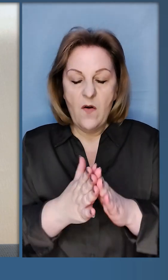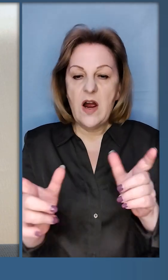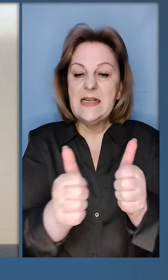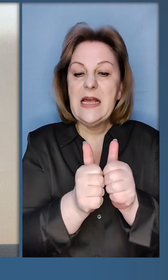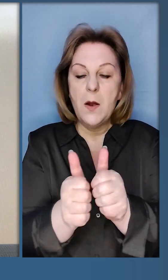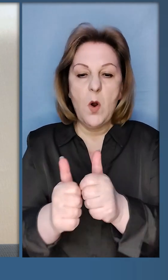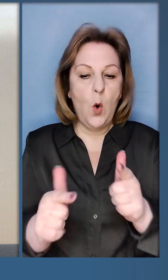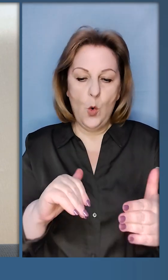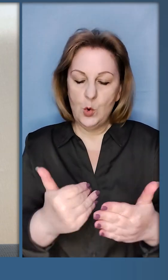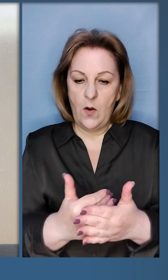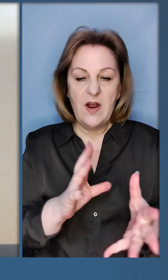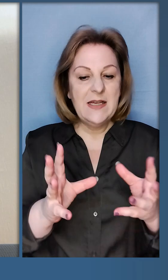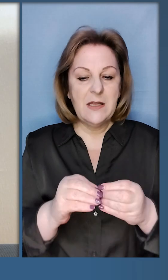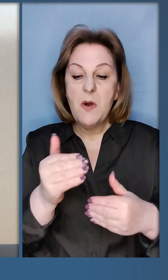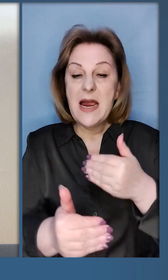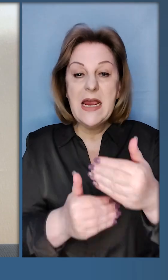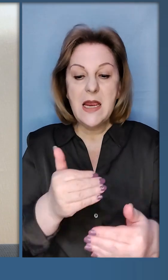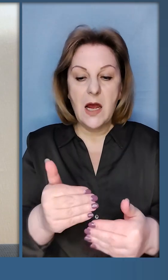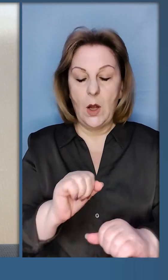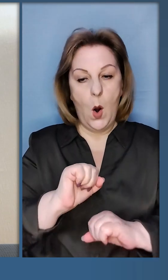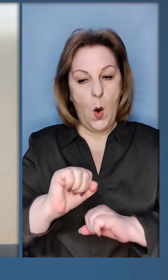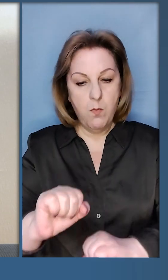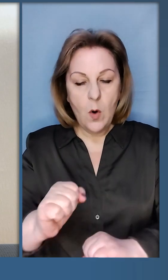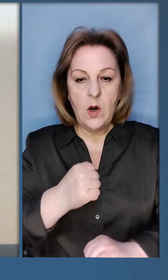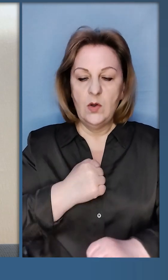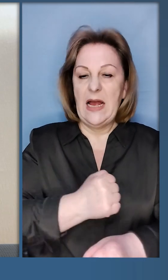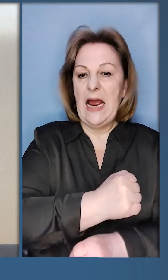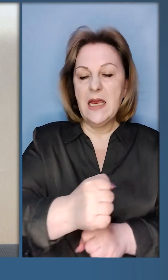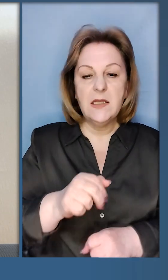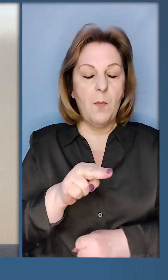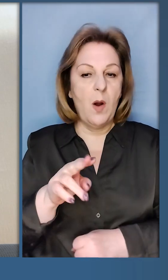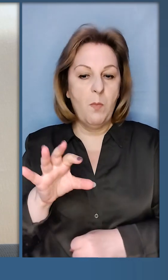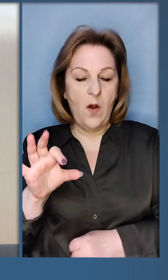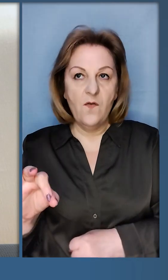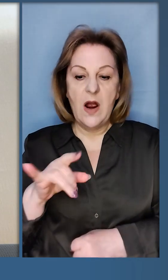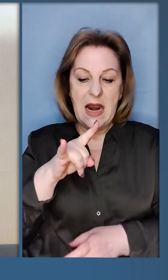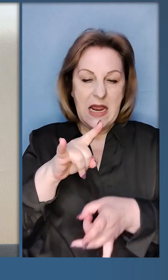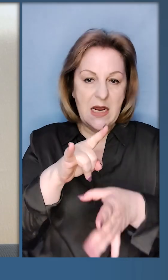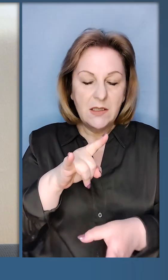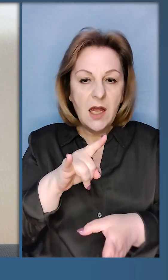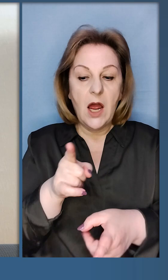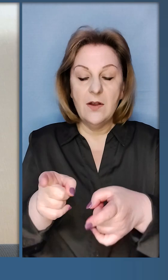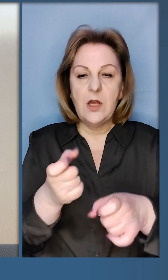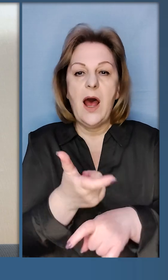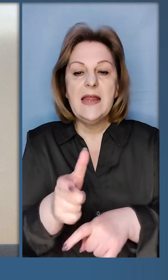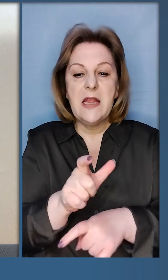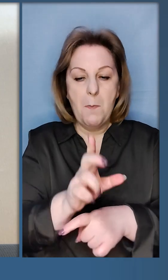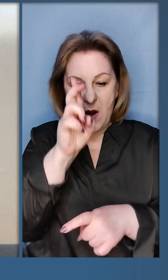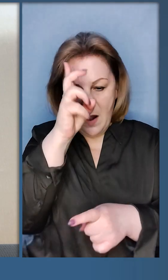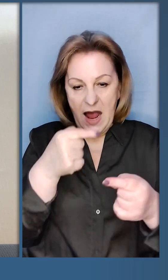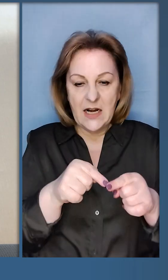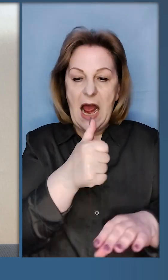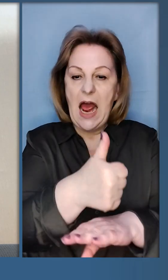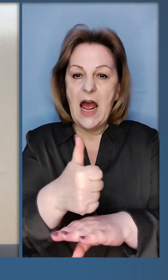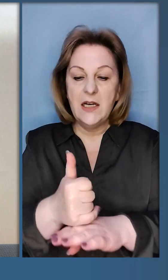позиції з партнерами, готуємо нові спільні кроки. Оборона, зброя, ППО, винищуючі, залучаємо якнайбільше